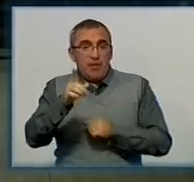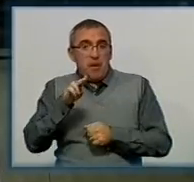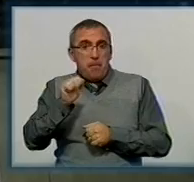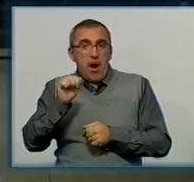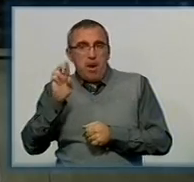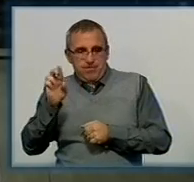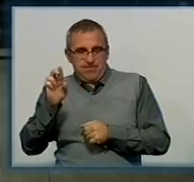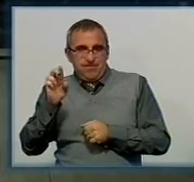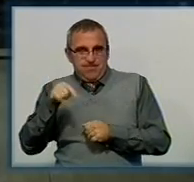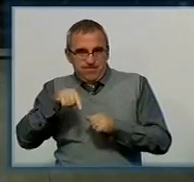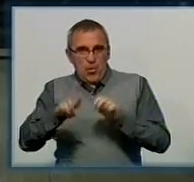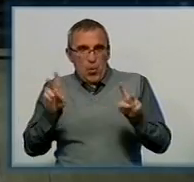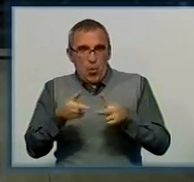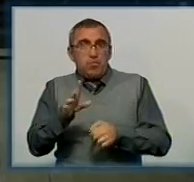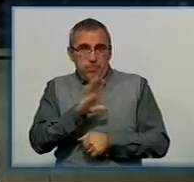були у нас, Дублін.